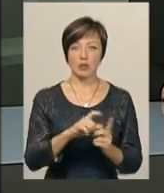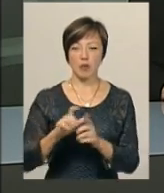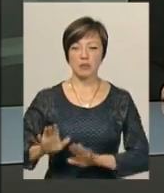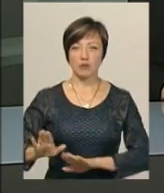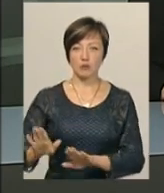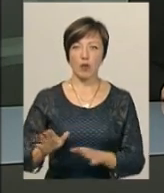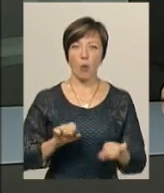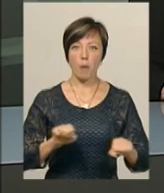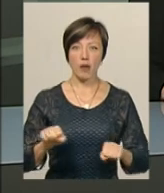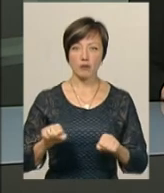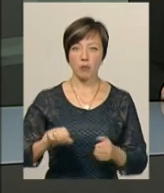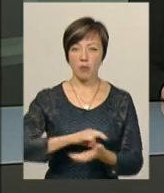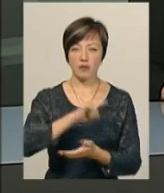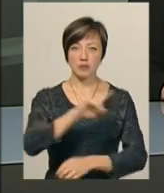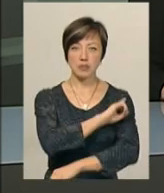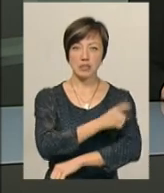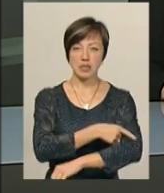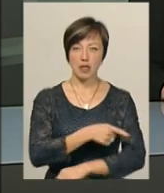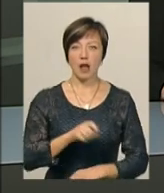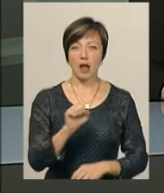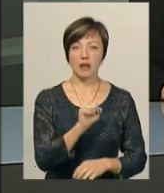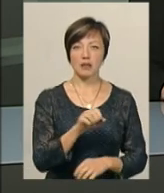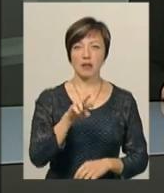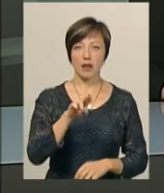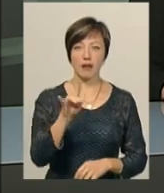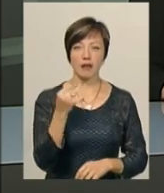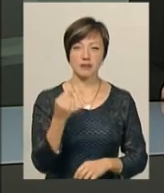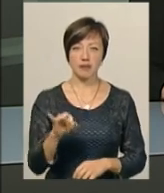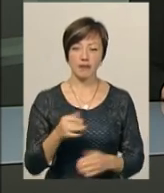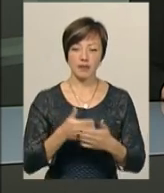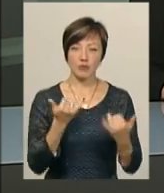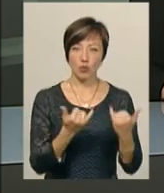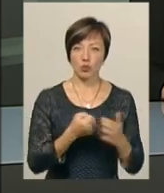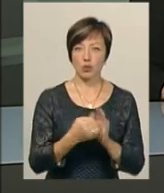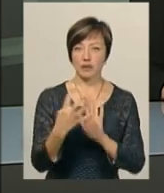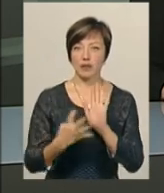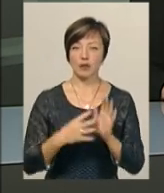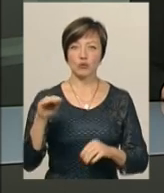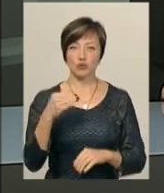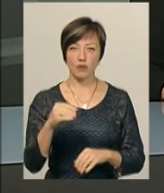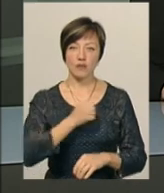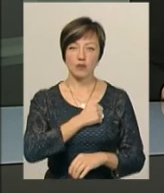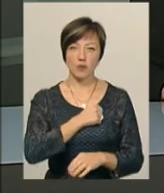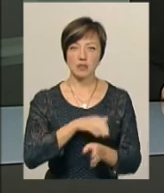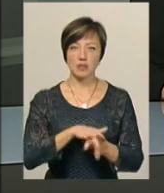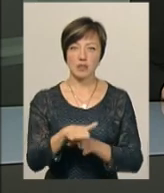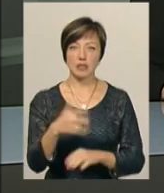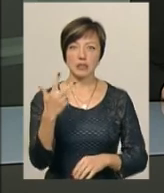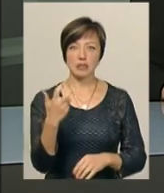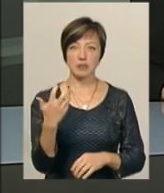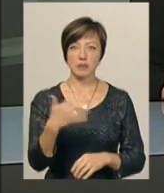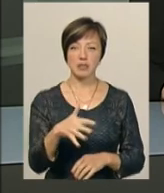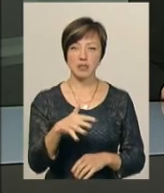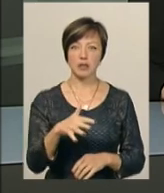заступника командувача повітряних сил з авіації Андрія Ярецького, від сьогодні і до 19 жовтня військові здійсняють тут 350